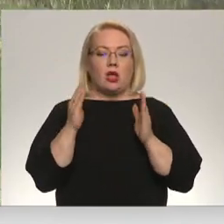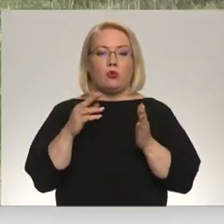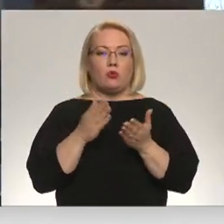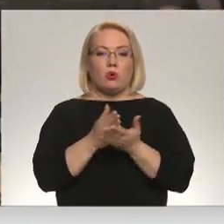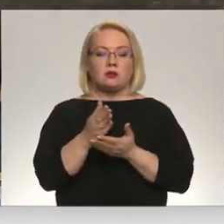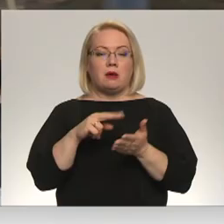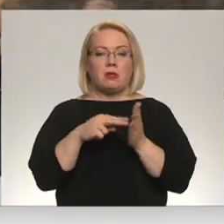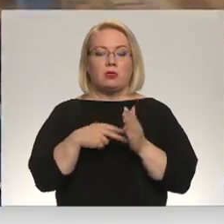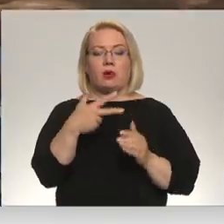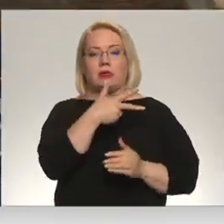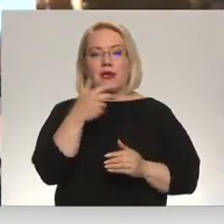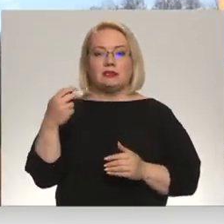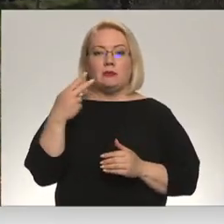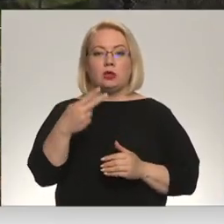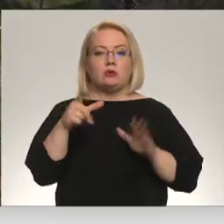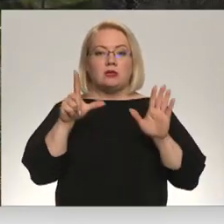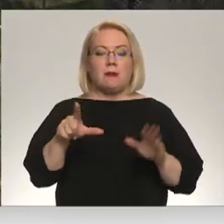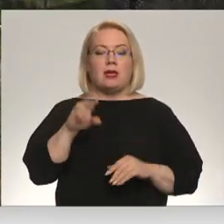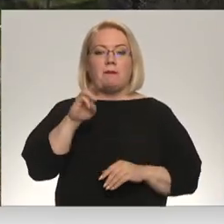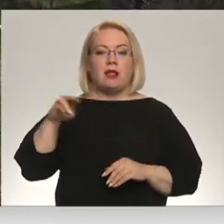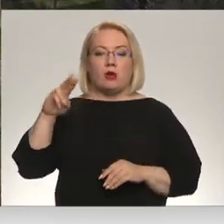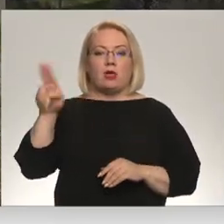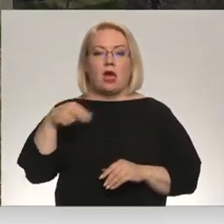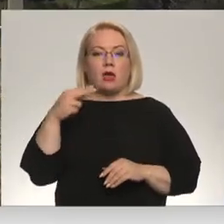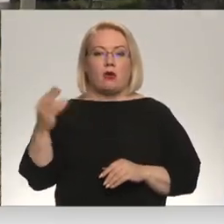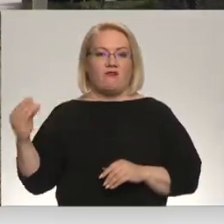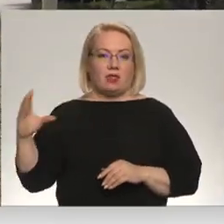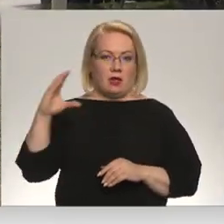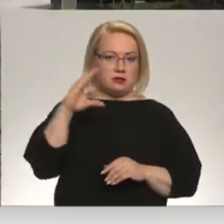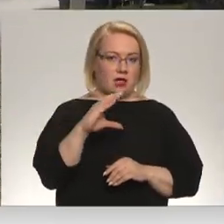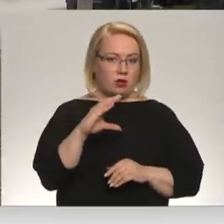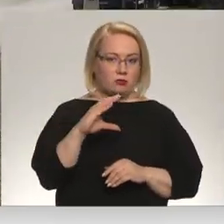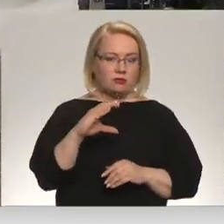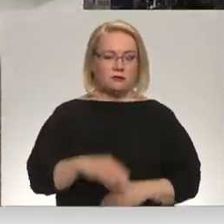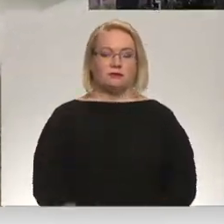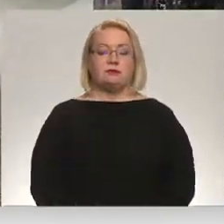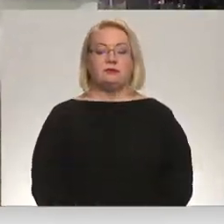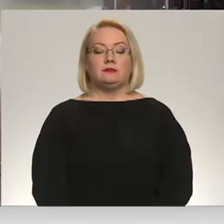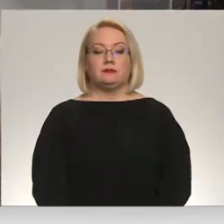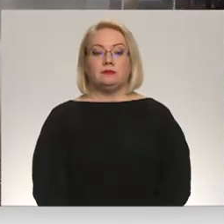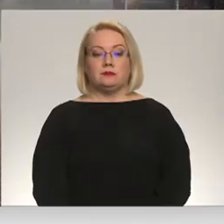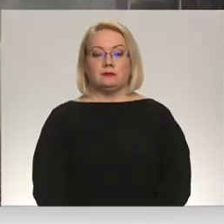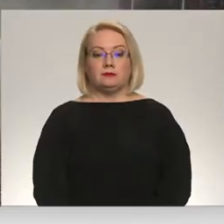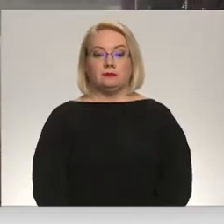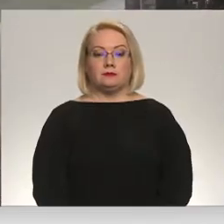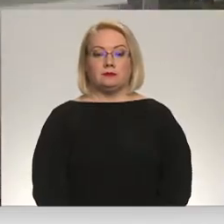327 miljonu eiro liels finansējums. Tenis Bikovskis, Vidzemes televīzija.